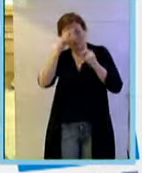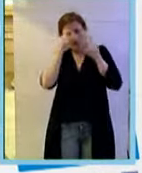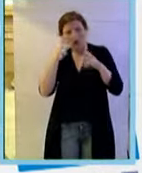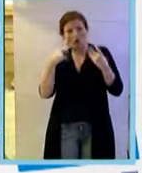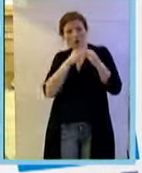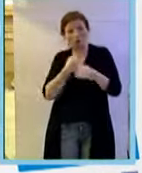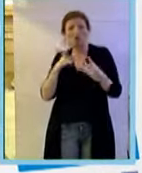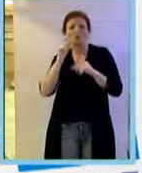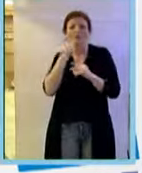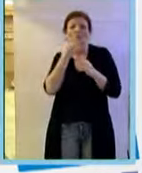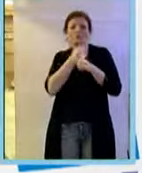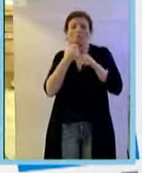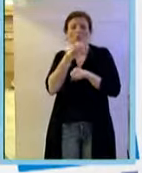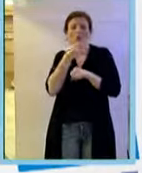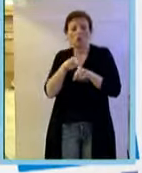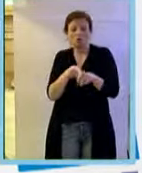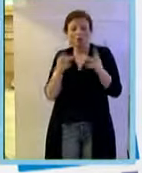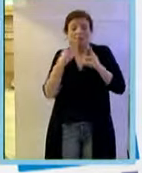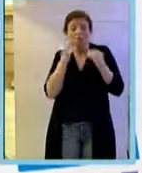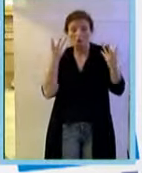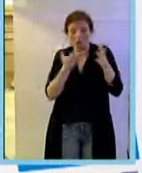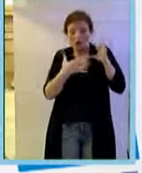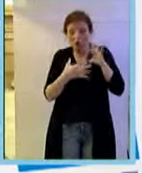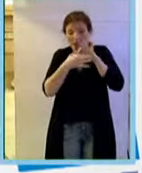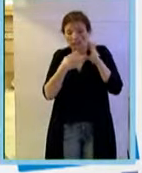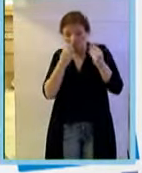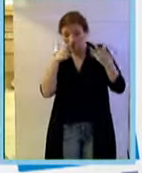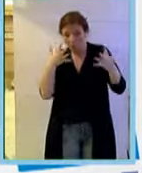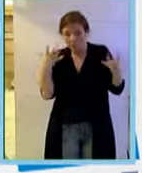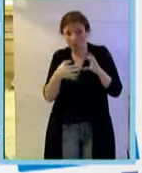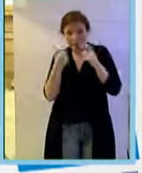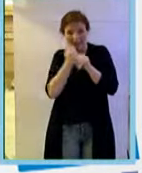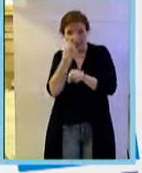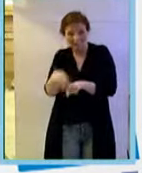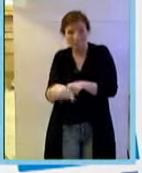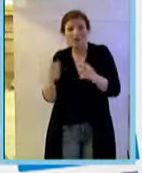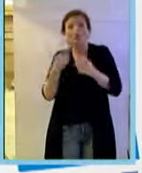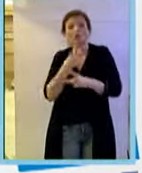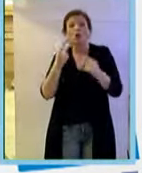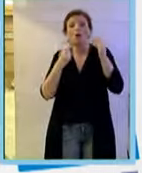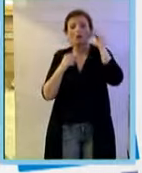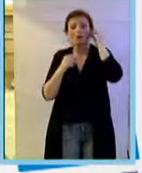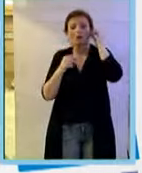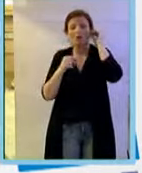neurodicologia e la neurofarmacologia. Quindi un qualche collegamento con questi primi lavori. Uno dei progetti era quello di studiare